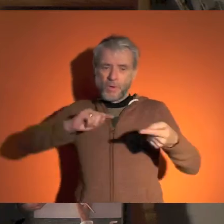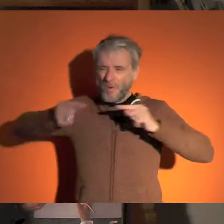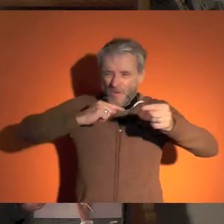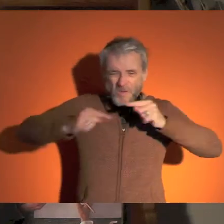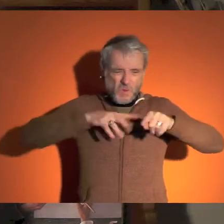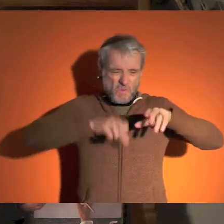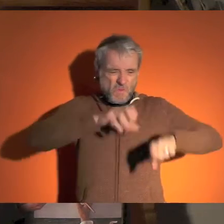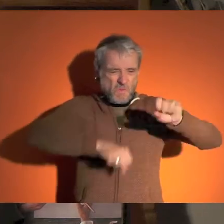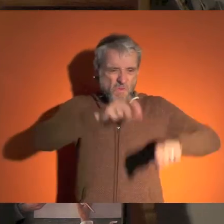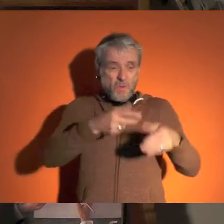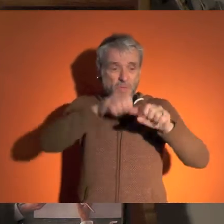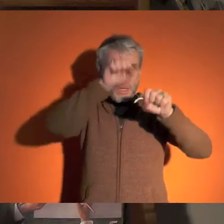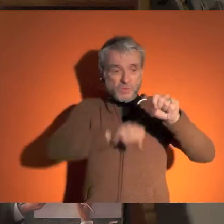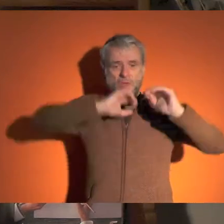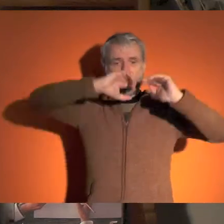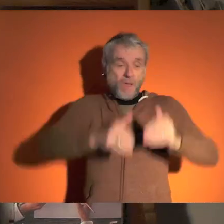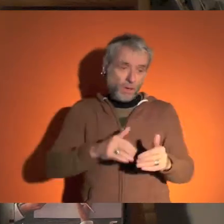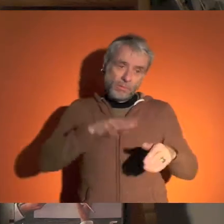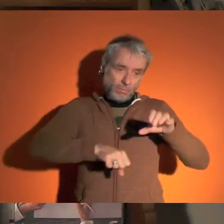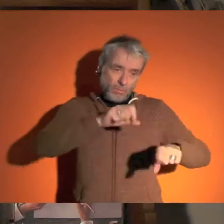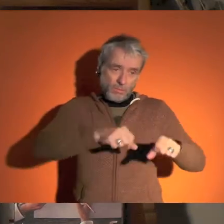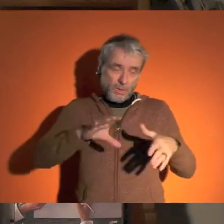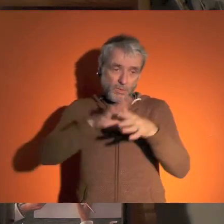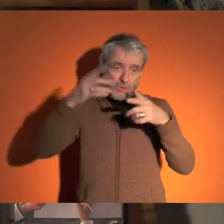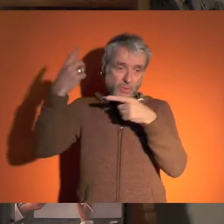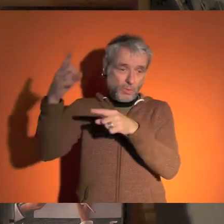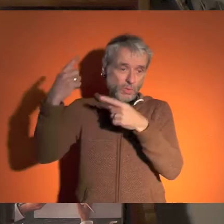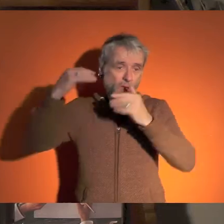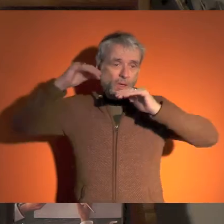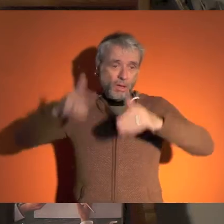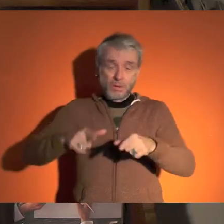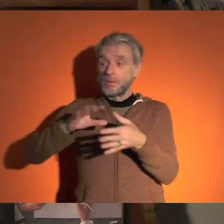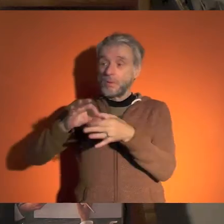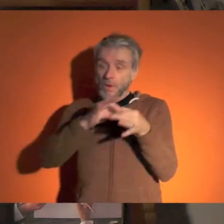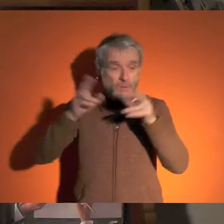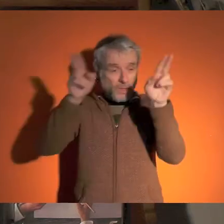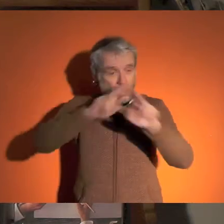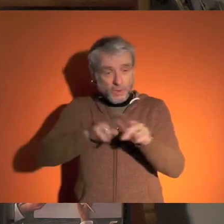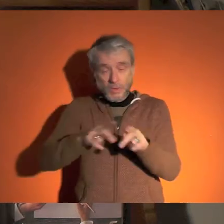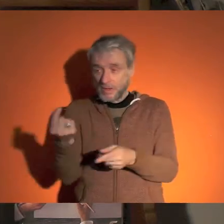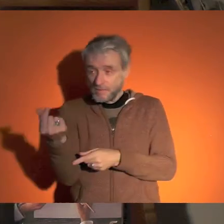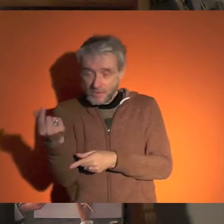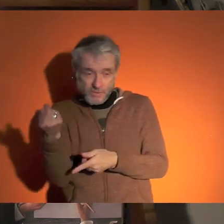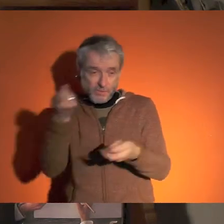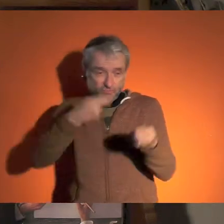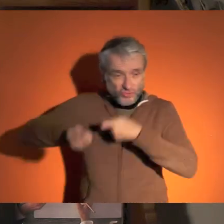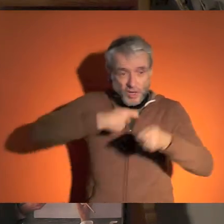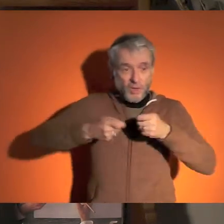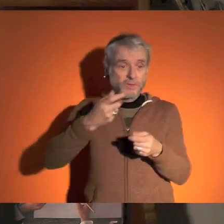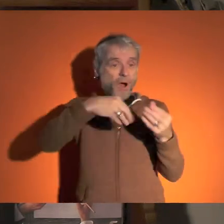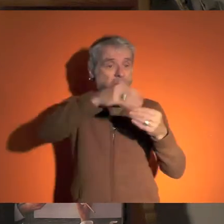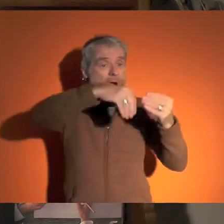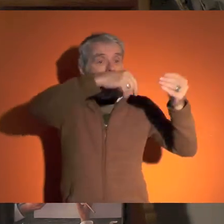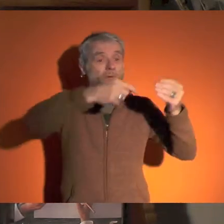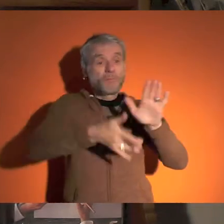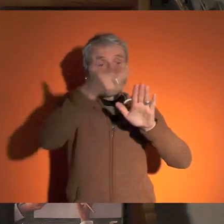coopération internationale, sortir de relations colonialistes avec les pays du Sud dans nos relations internationales,